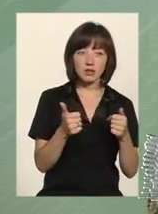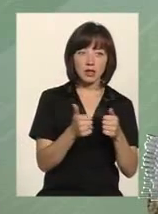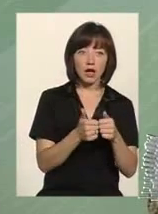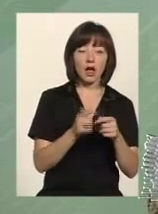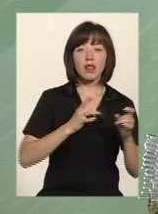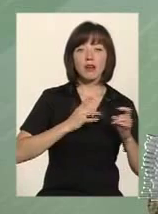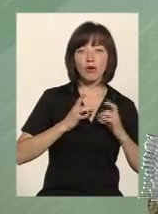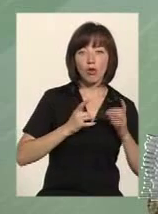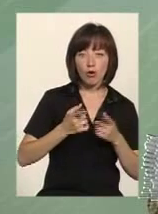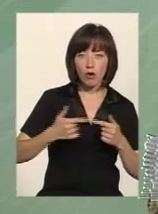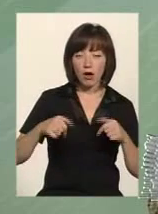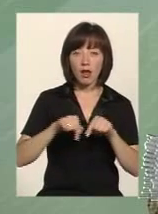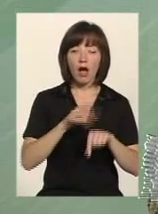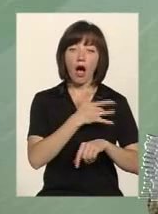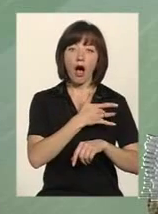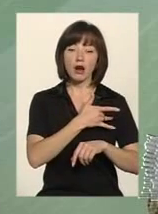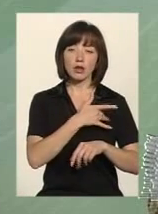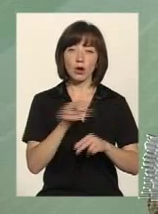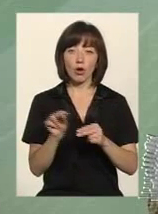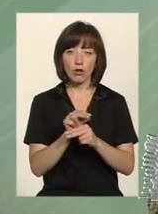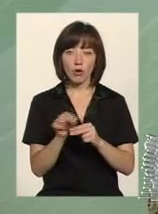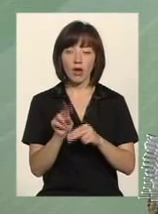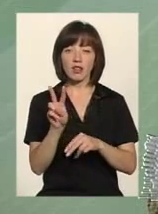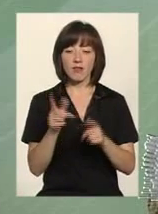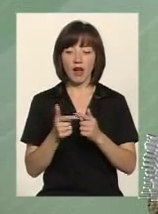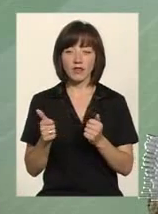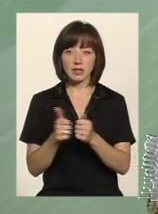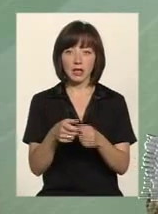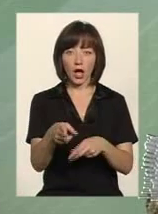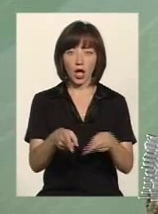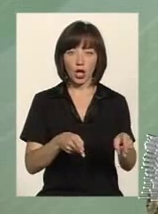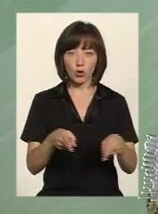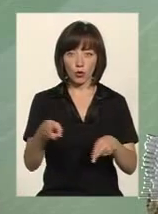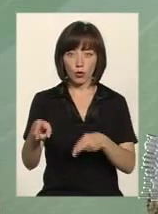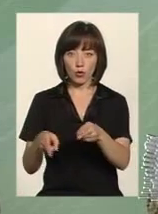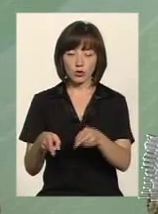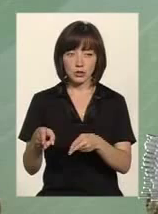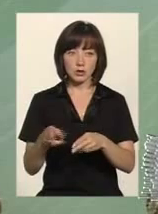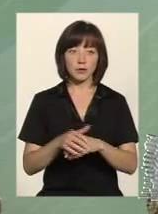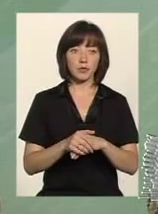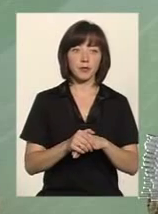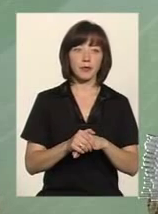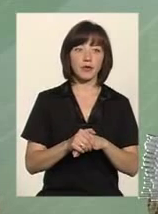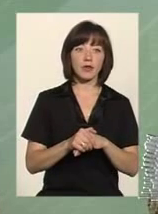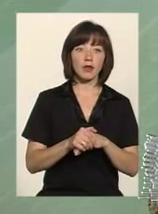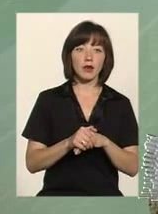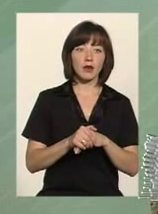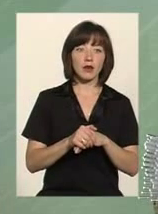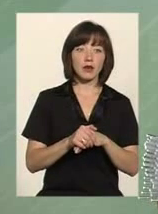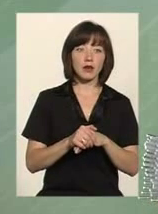неврологія, кардіологія, два відділення хірургічних. До складу другого входить урологія і ортопедія.